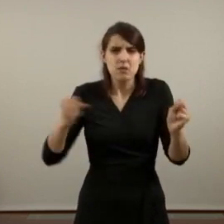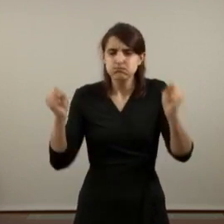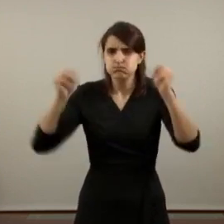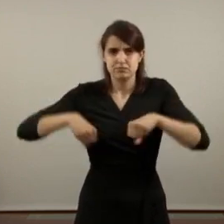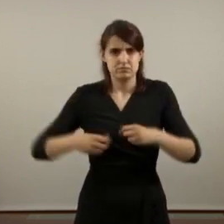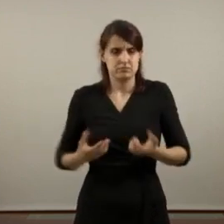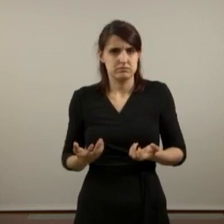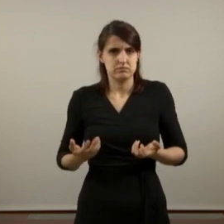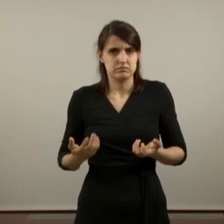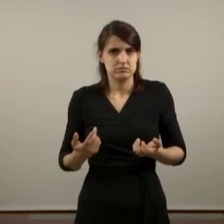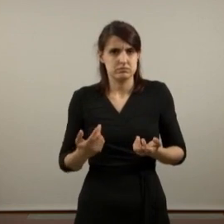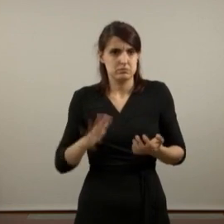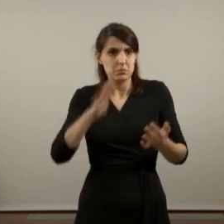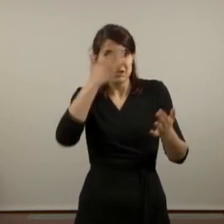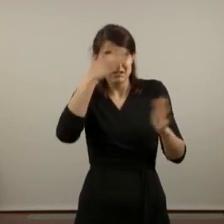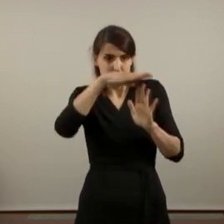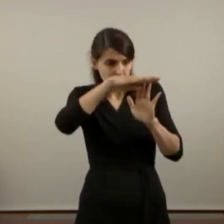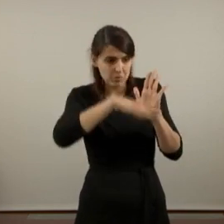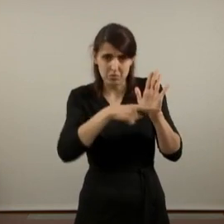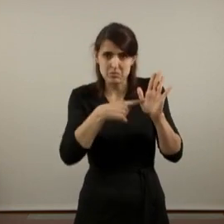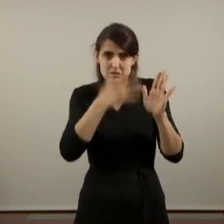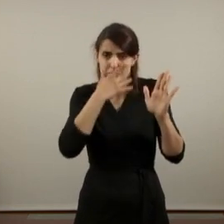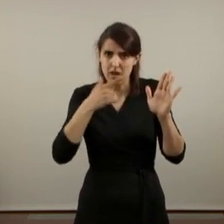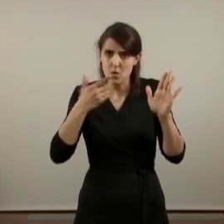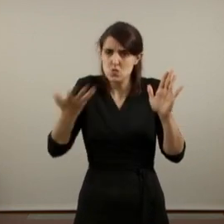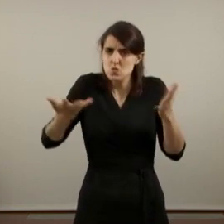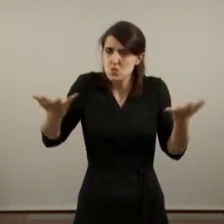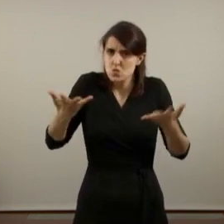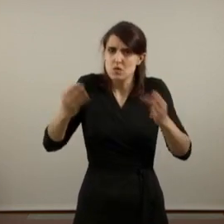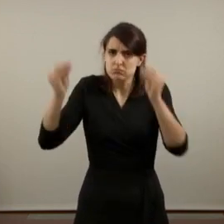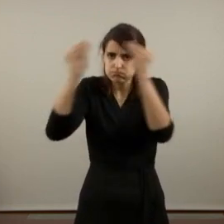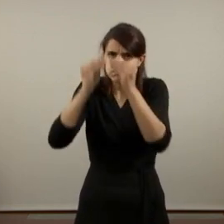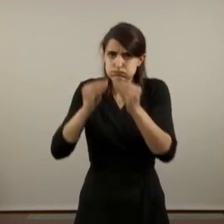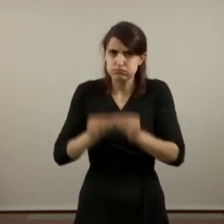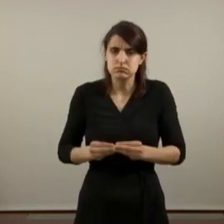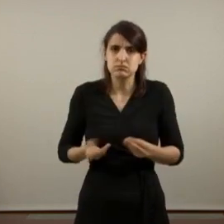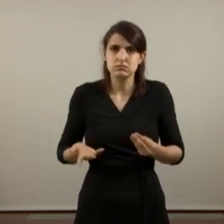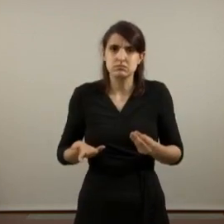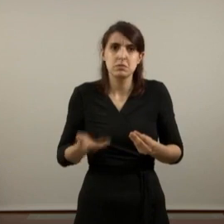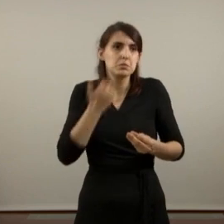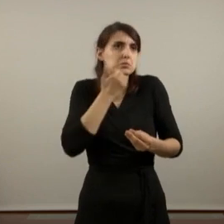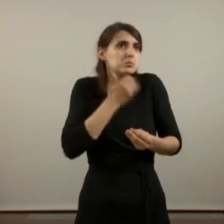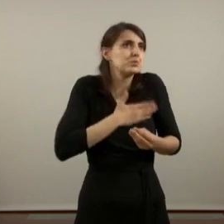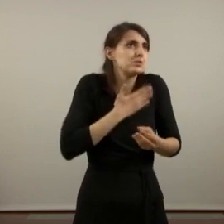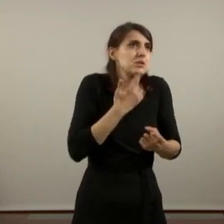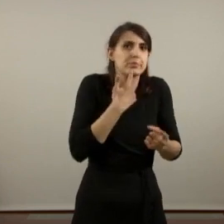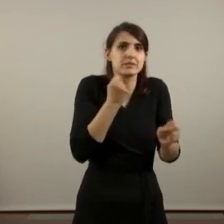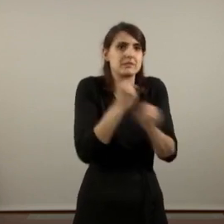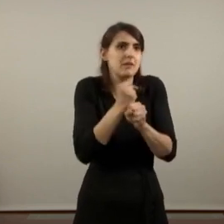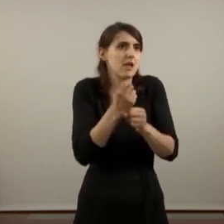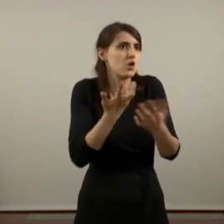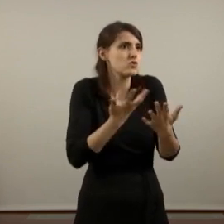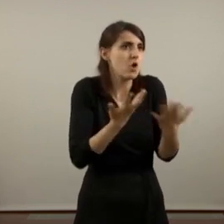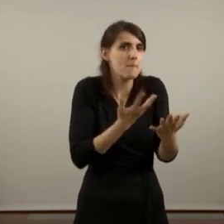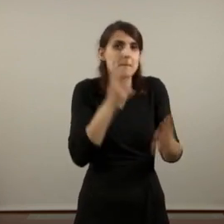ens semblen de consens. Si potser és una qüestió de desconeixement de com treballar-la haurem de mirar el carrer